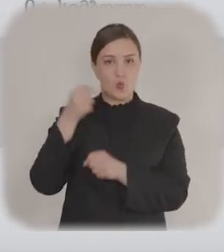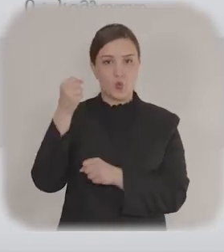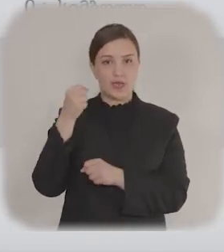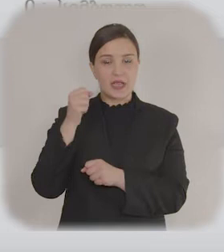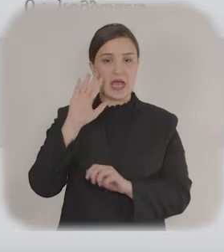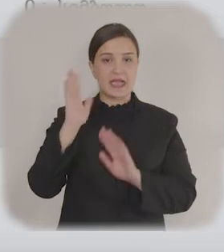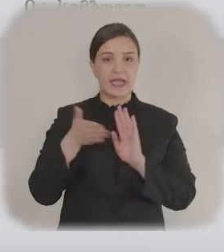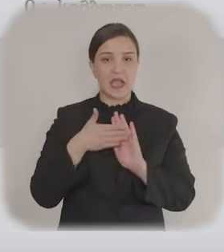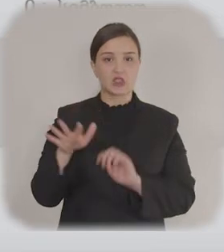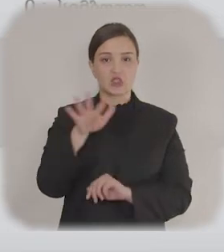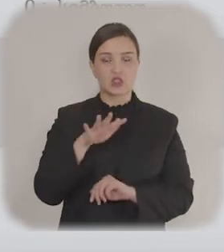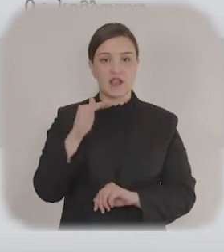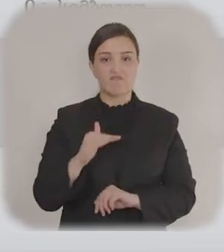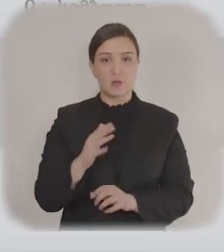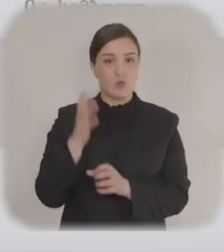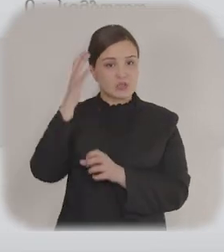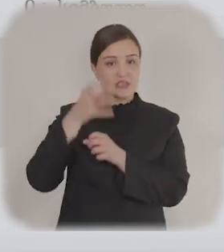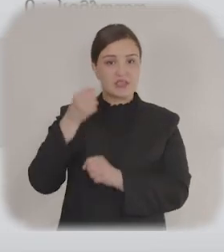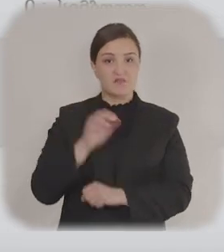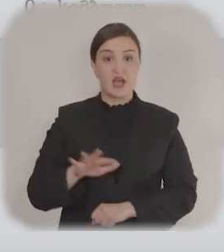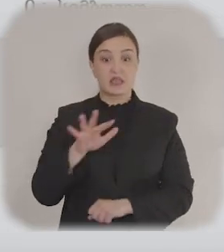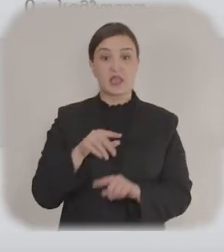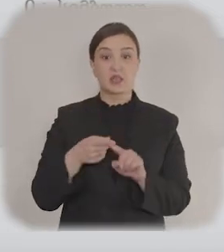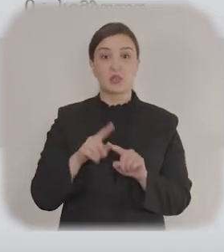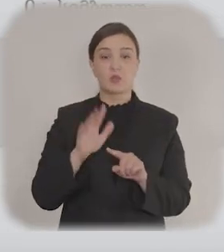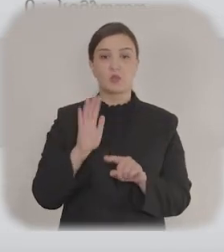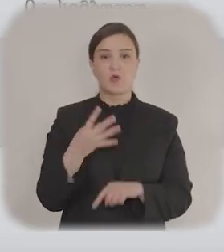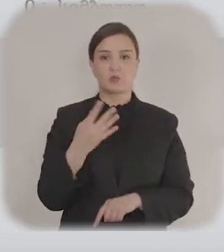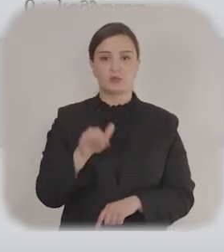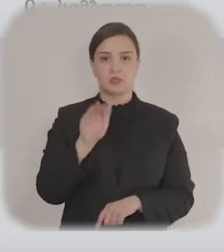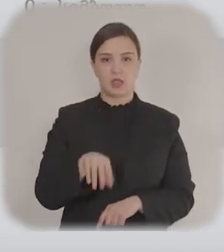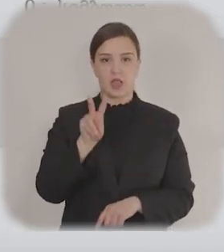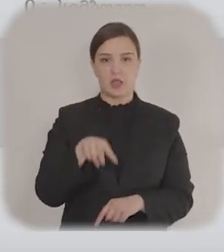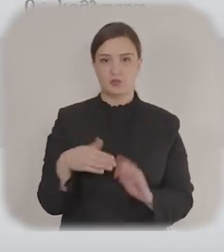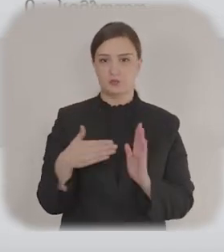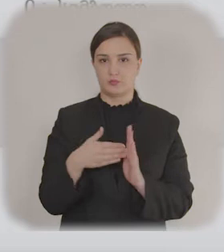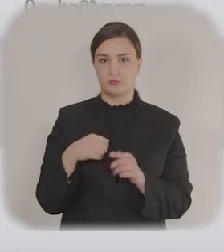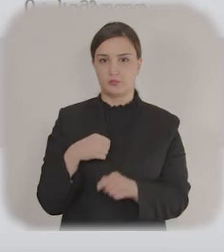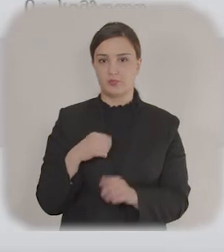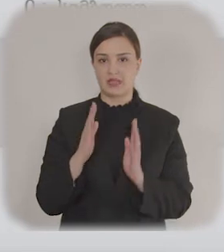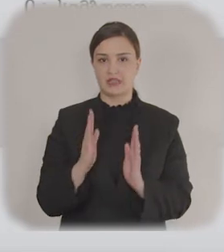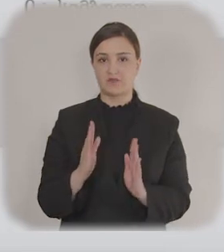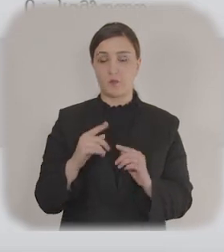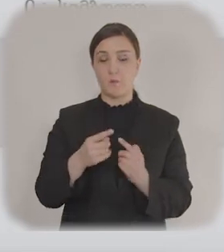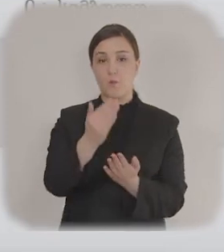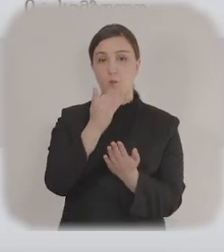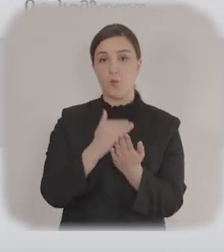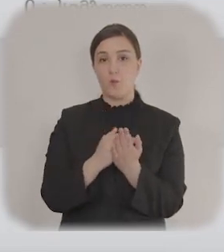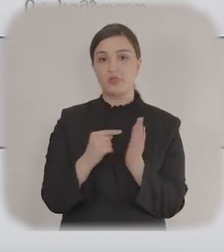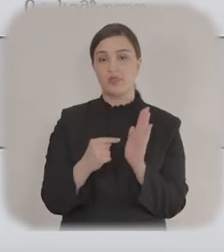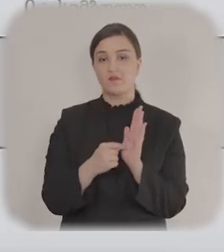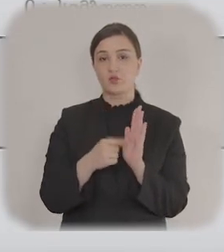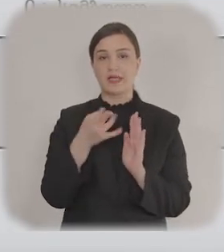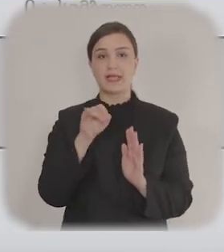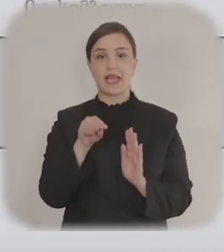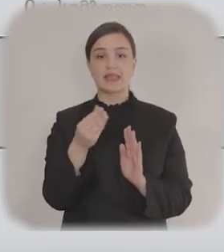olaraq müəyyənləşdirilmişdir. Qrant məbləği ilə alınacaq aktiflər qrafasında maksimum 500 rəmzən